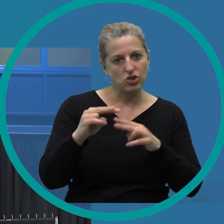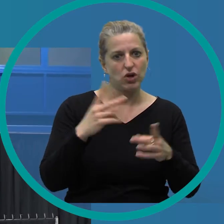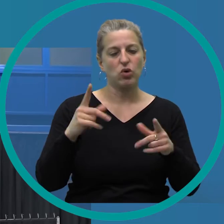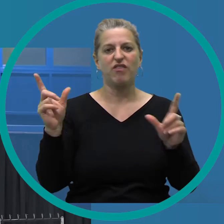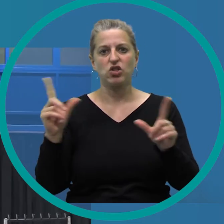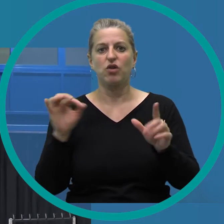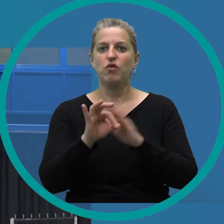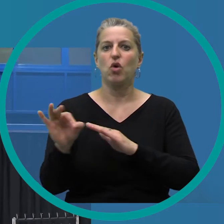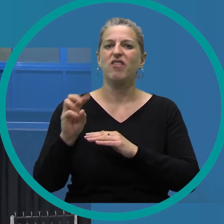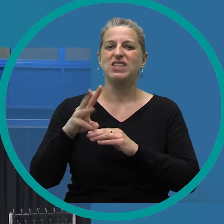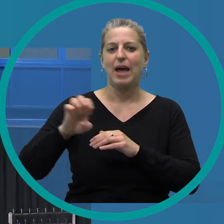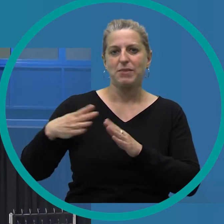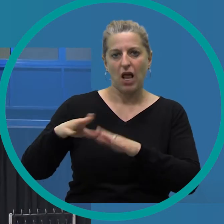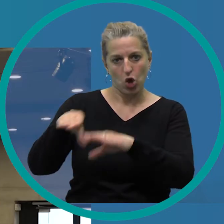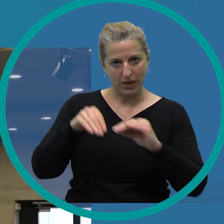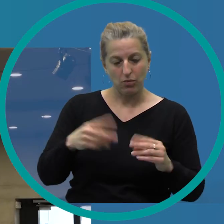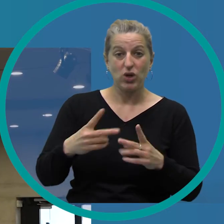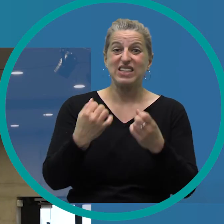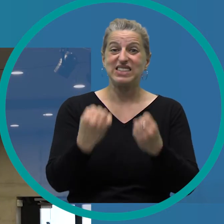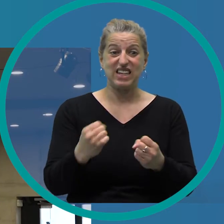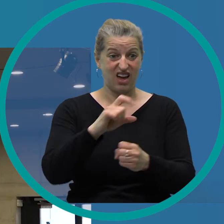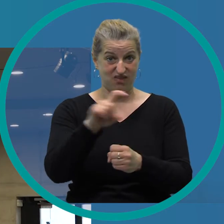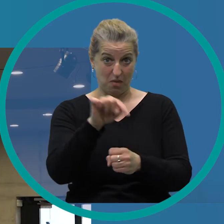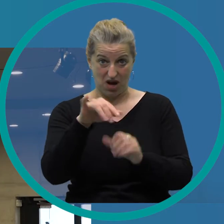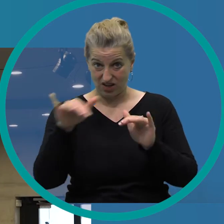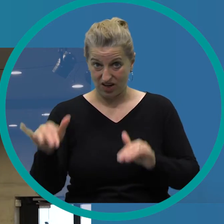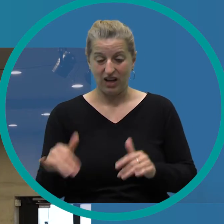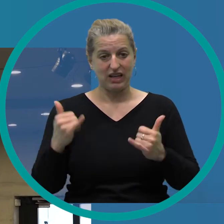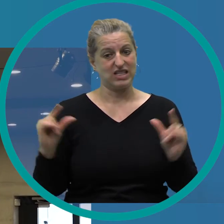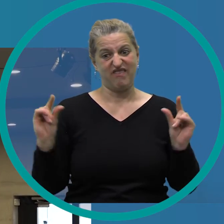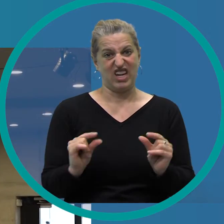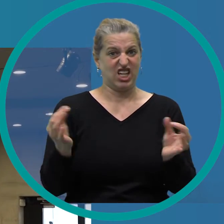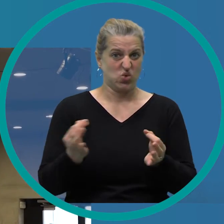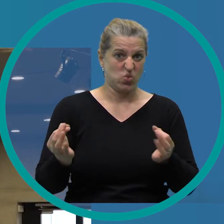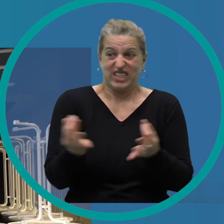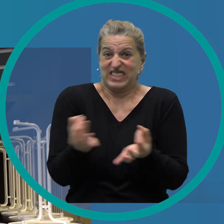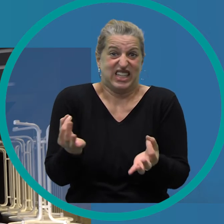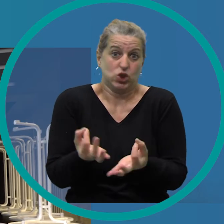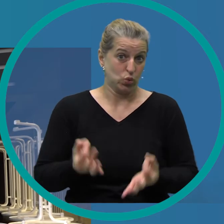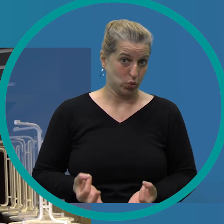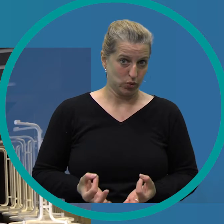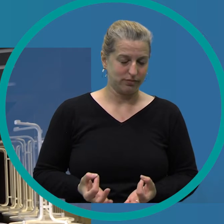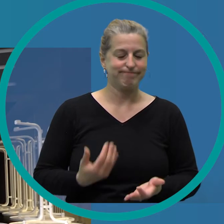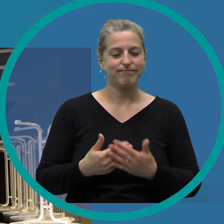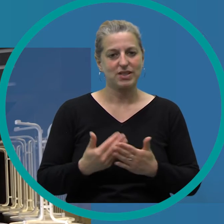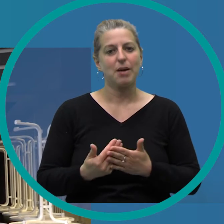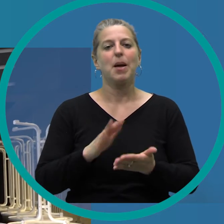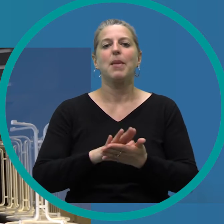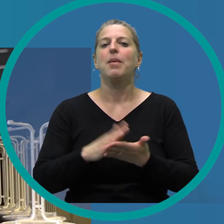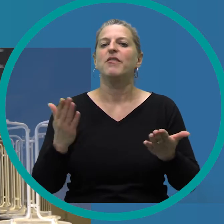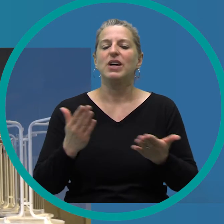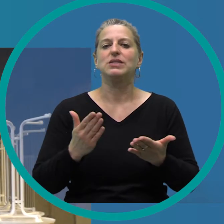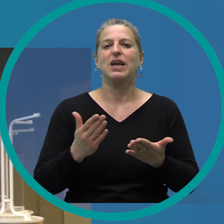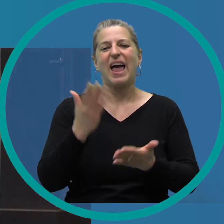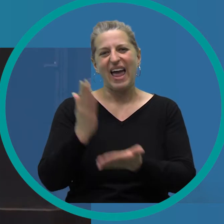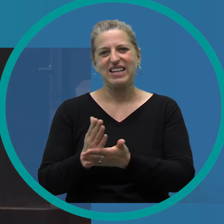Veranstaltungen der Visa-M-Sahlen übernehmen oder für Sicherheit zuständig sind, haben momentan wenig bis gar nichts zu tun. Was bleibt, ist die Hoffnung, dass sich